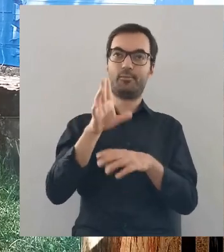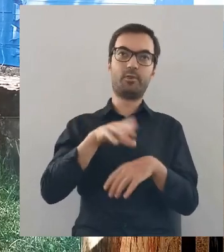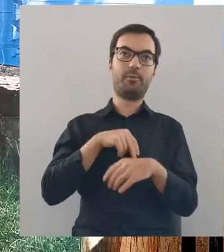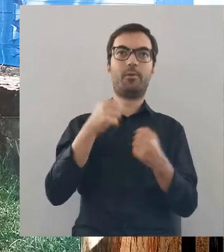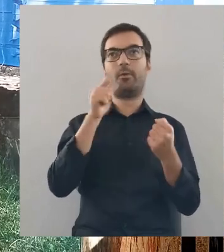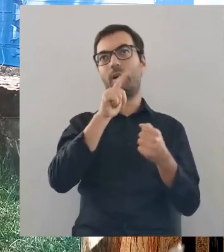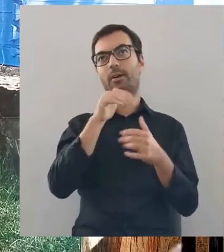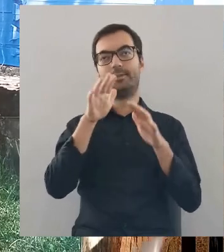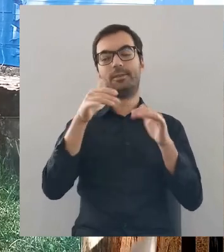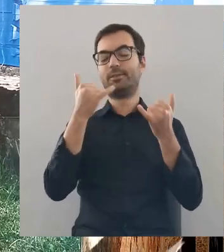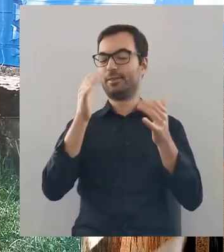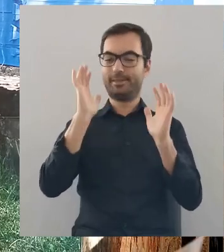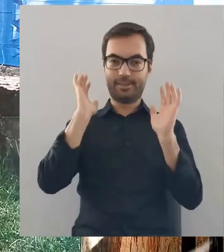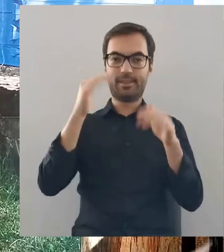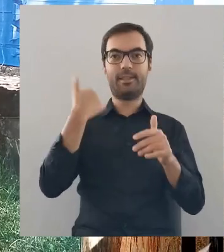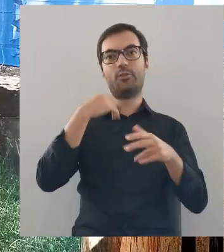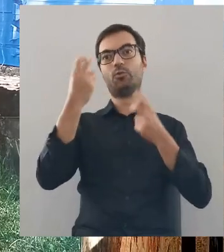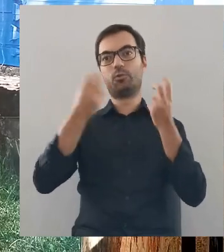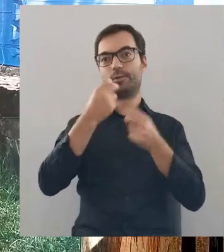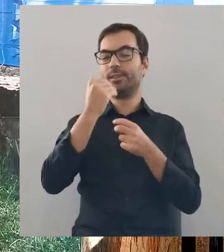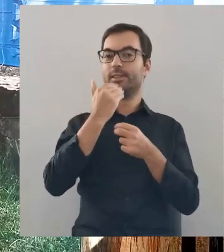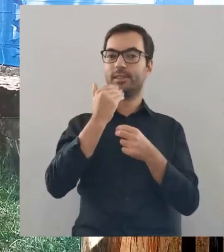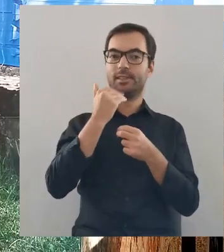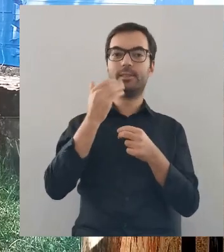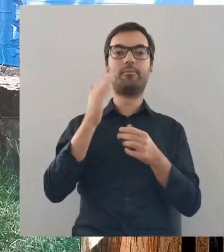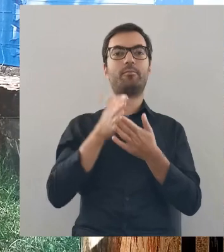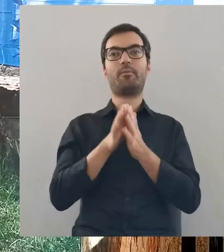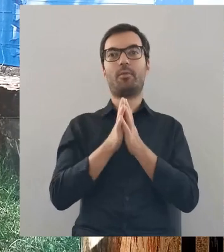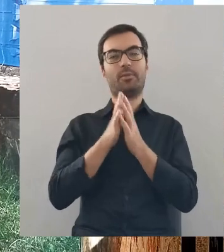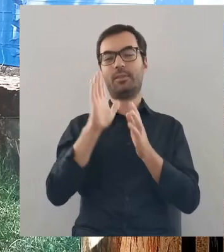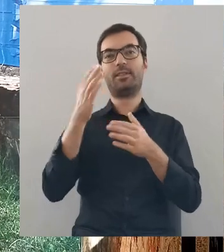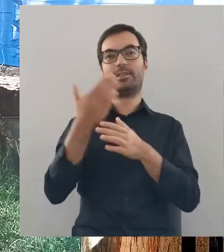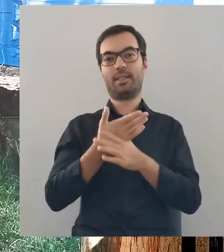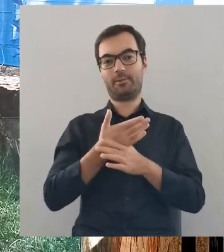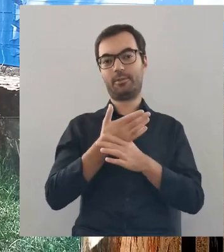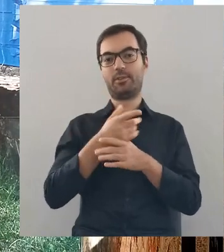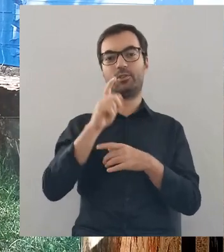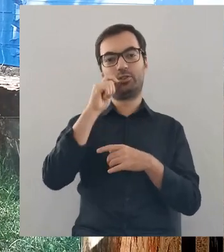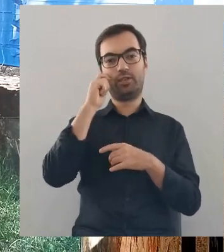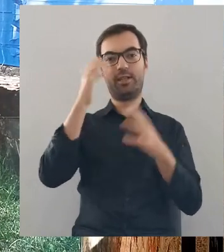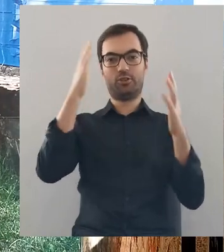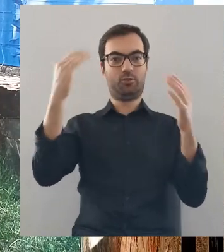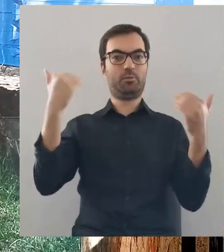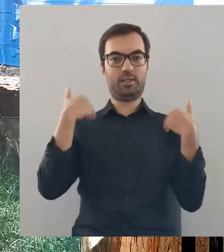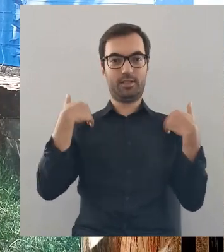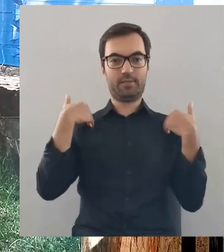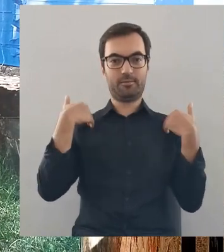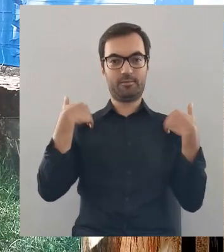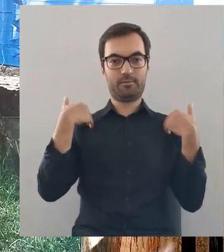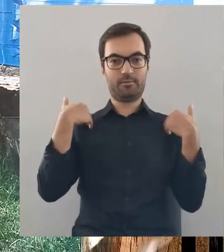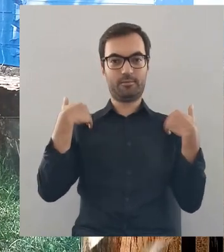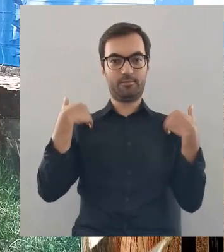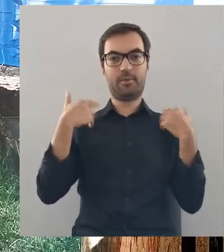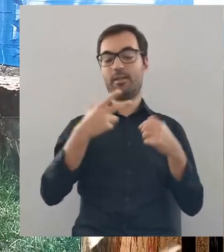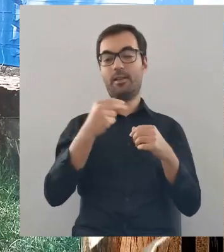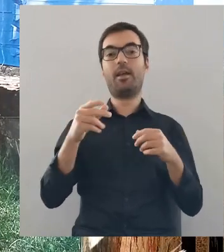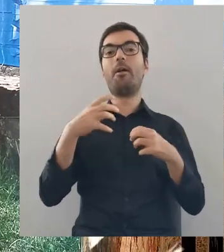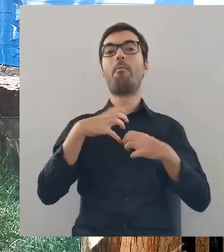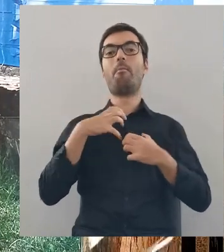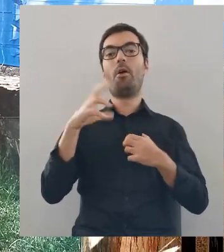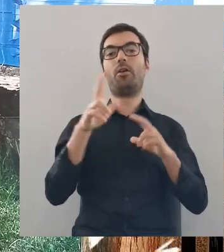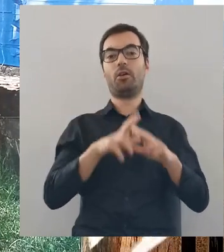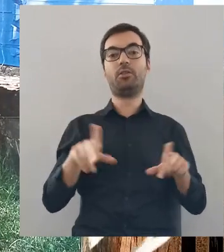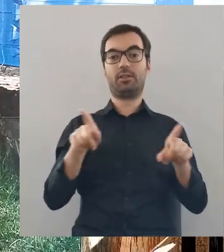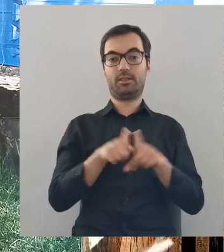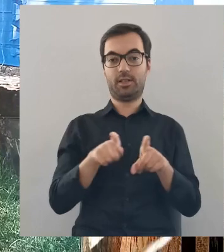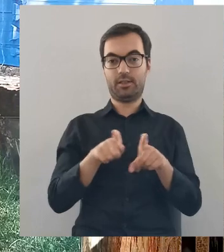tym przejmować, niezbyt naszukać, nie naprosić, to zapraszano takiego dziada szpitalnego. Nie, w bogatych